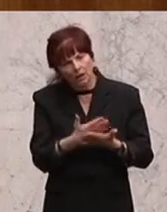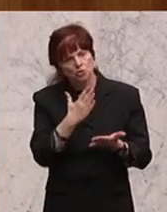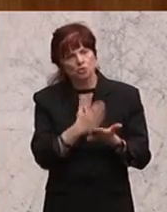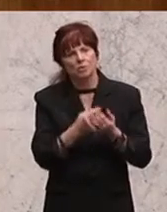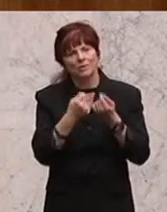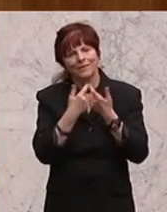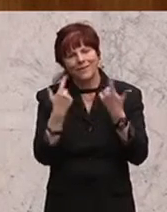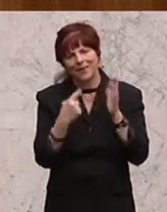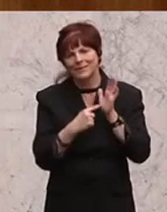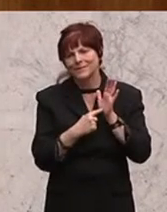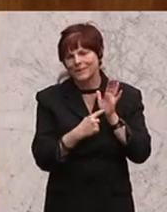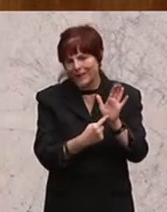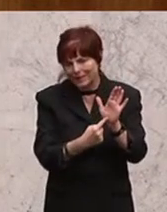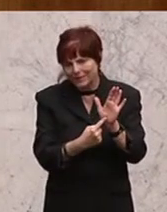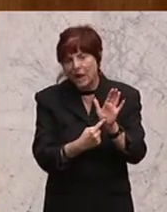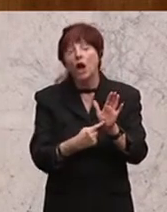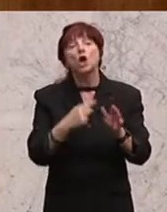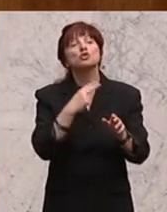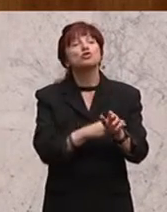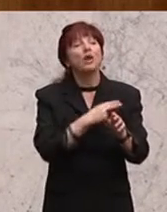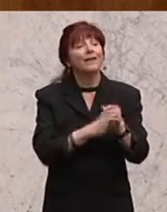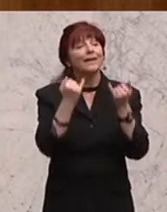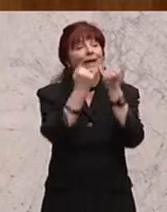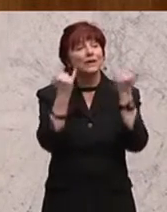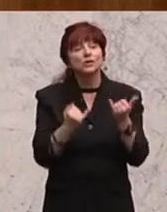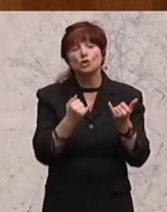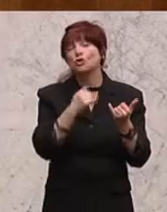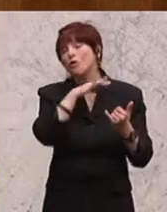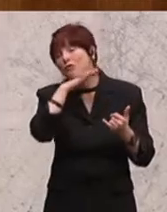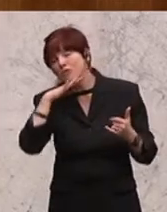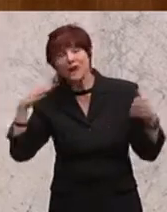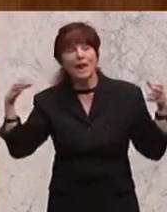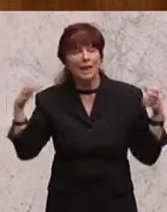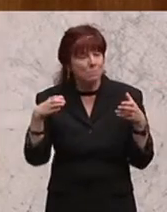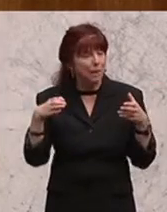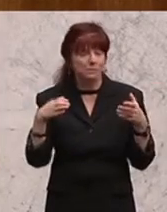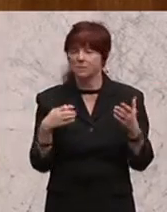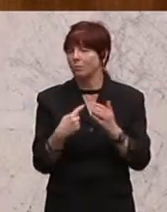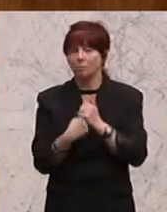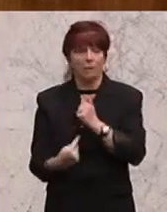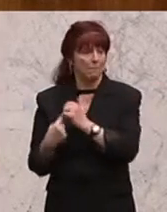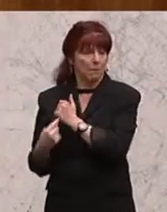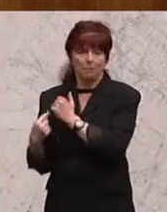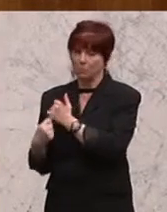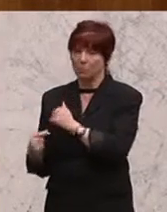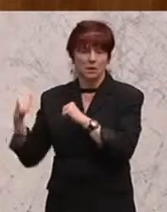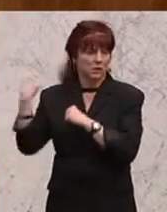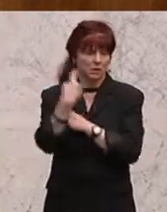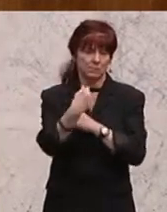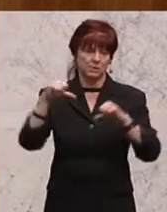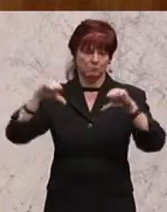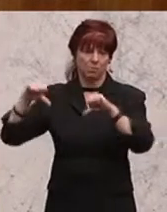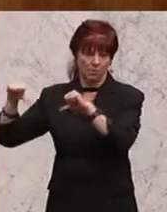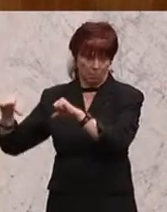Multi-Organ-Versagen der staatlichen Institutionen. Und dazu stehen wir auch. Und wenn